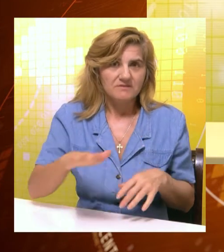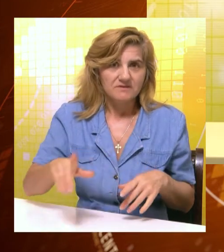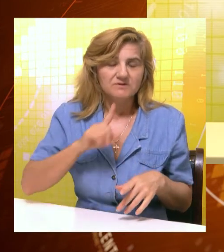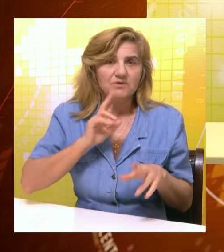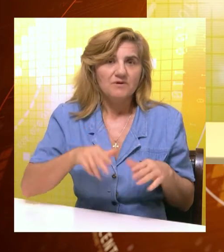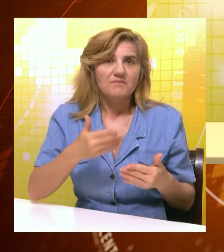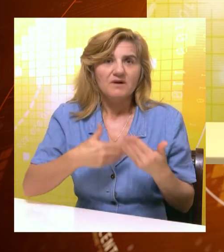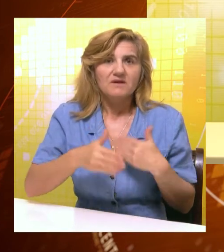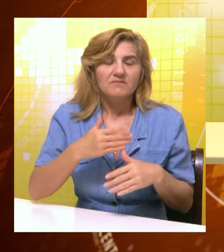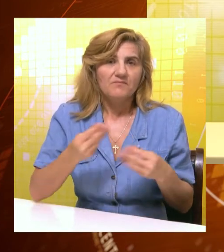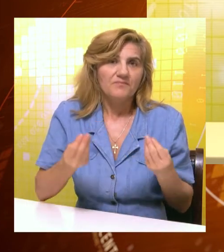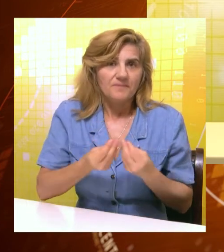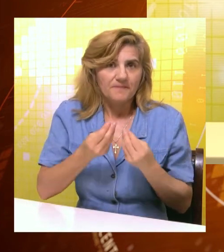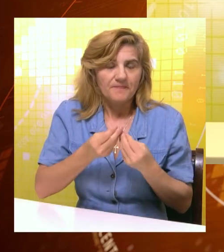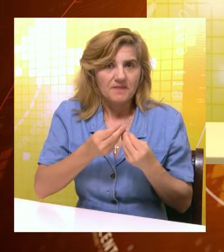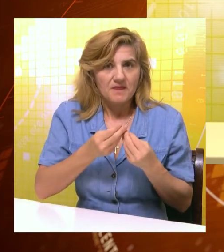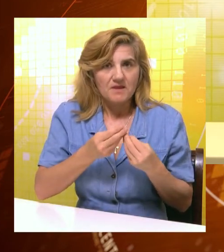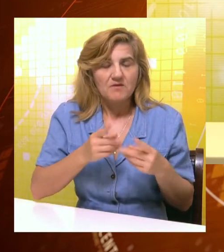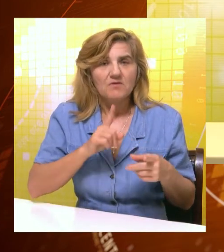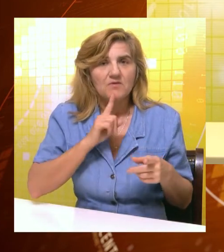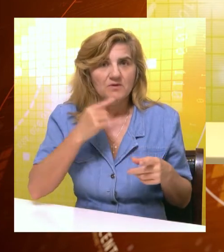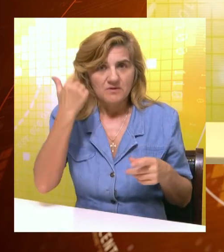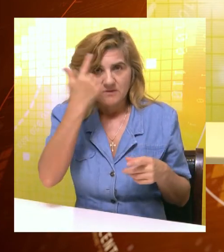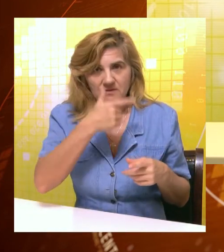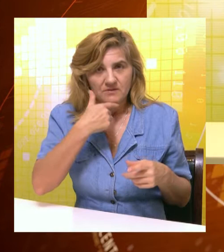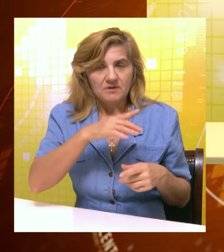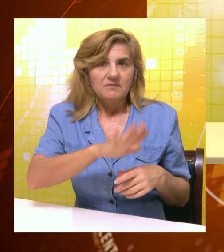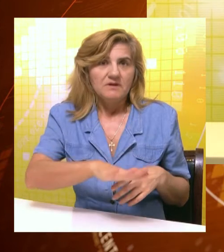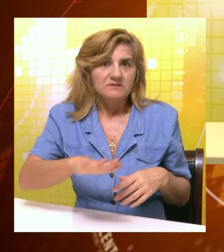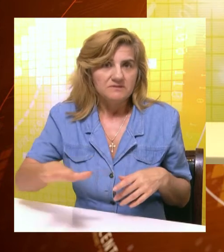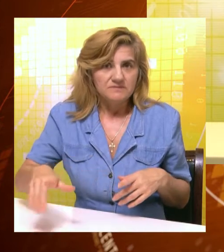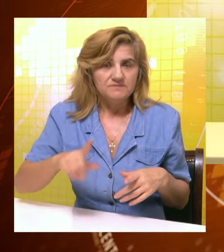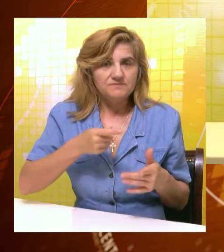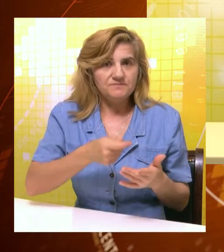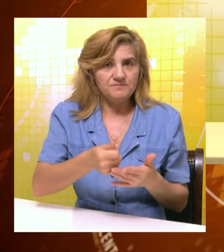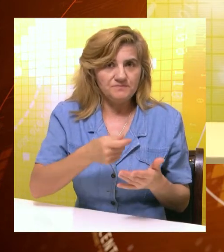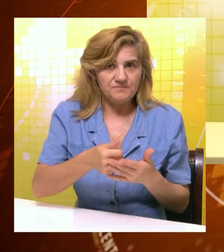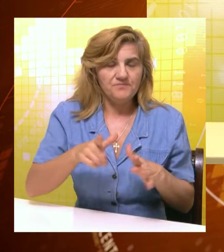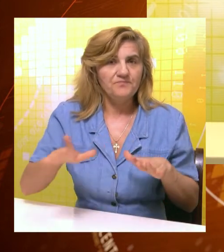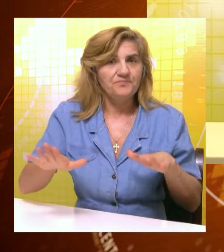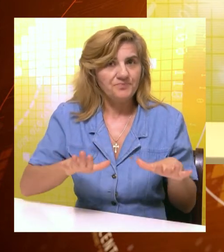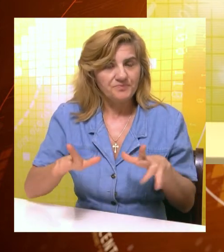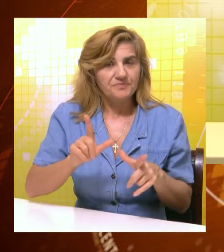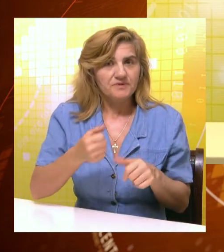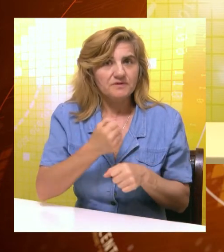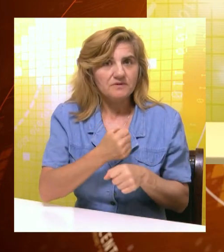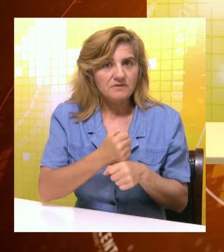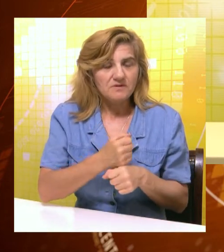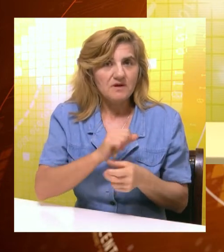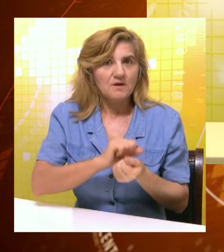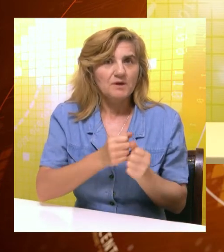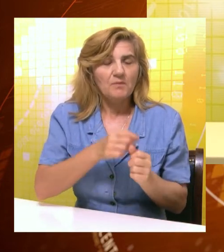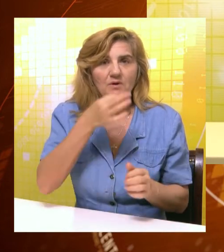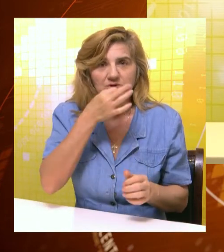Projektom osnaživanja porodice kao vid podrške osobama sa autizmom je projekat koji je finansiran od strane Ministarstva za rad za